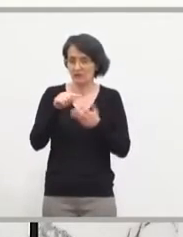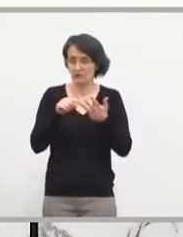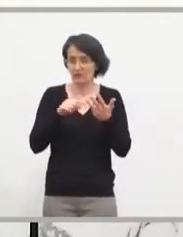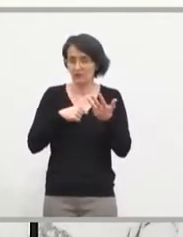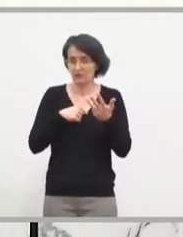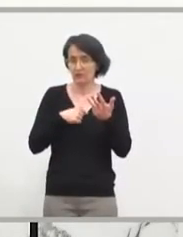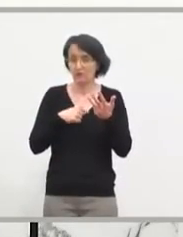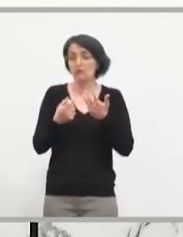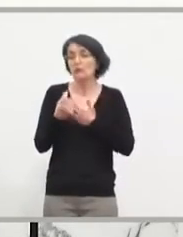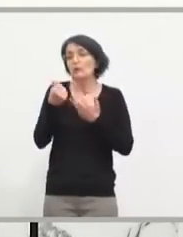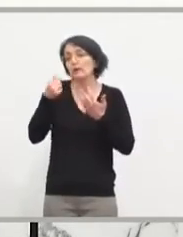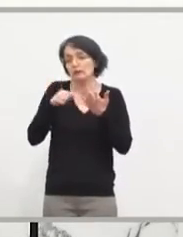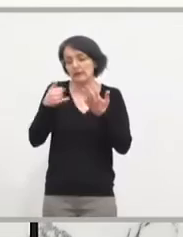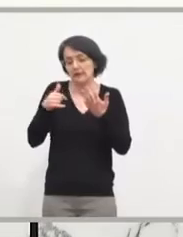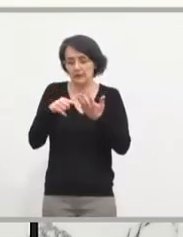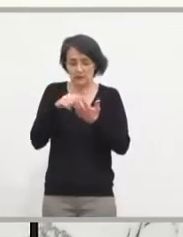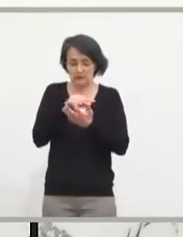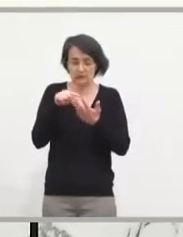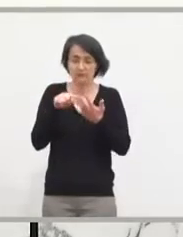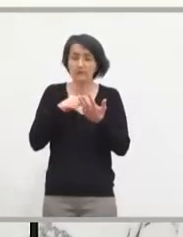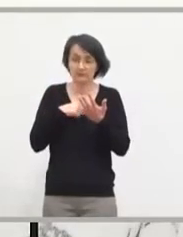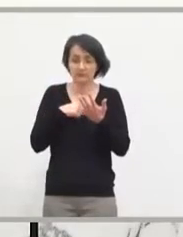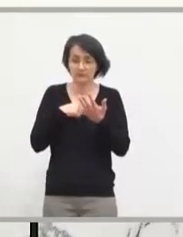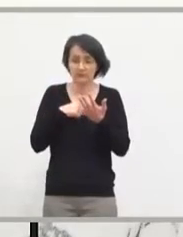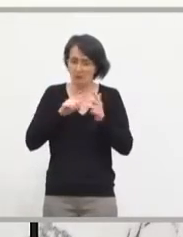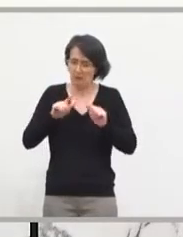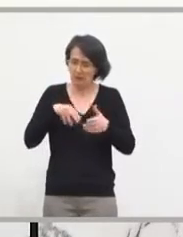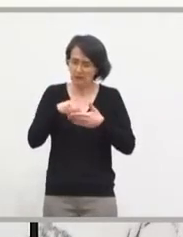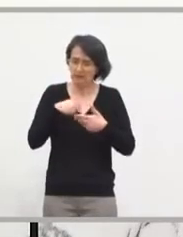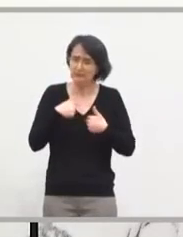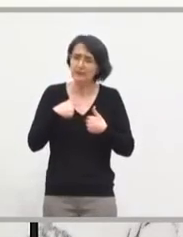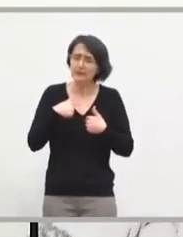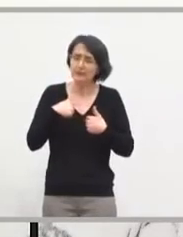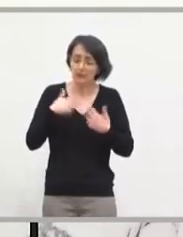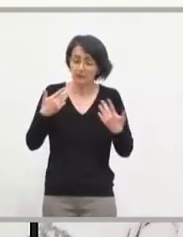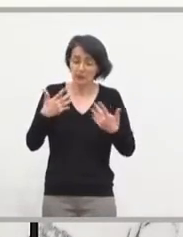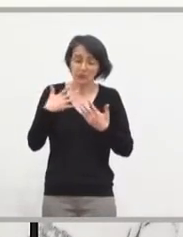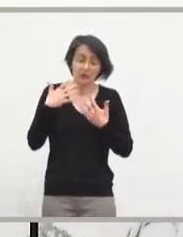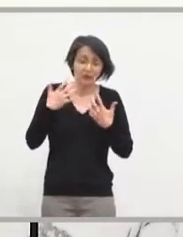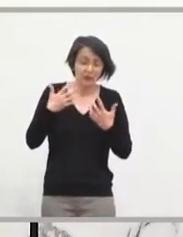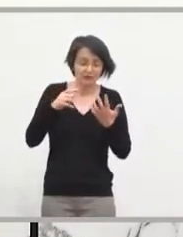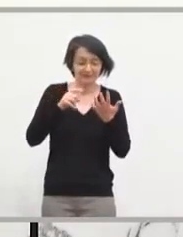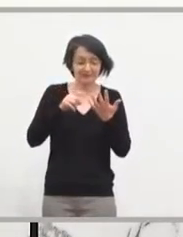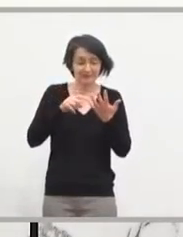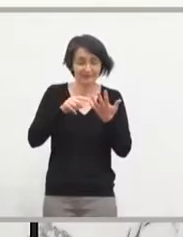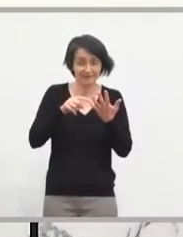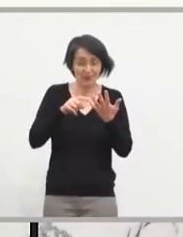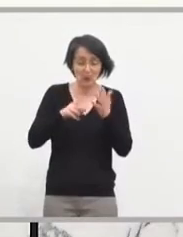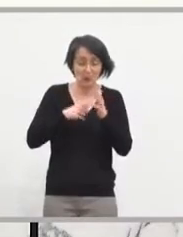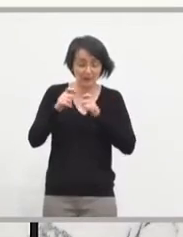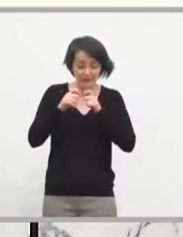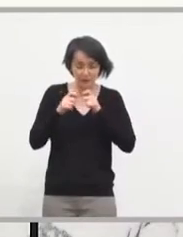Je souhaite seulement que lorsque nous allons rediscuter le trajet, l'impact,